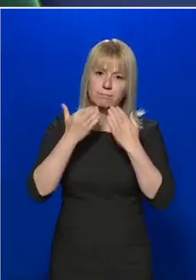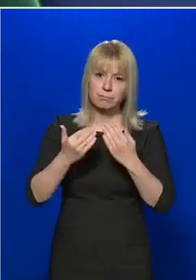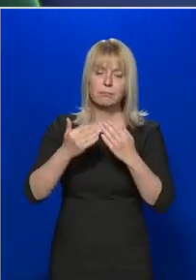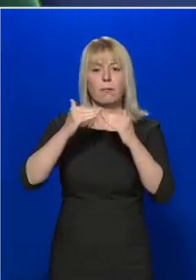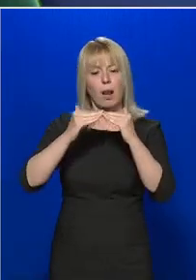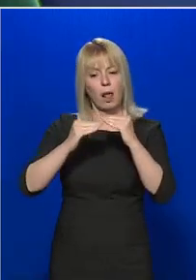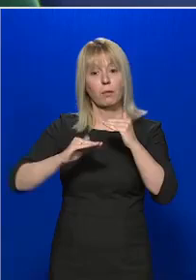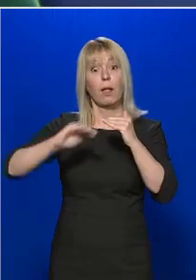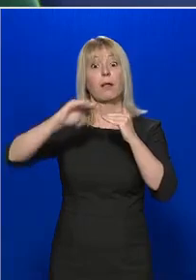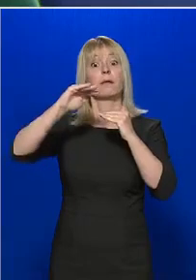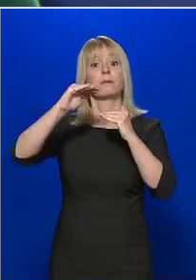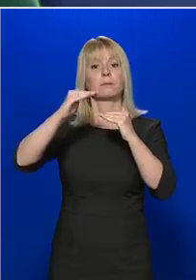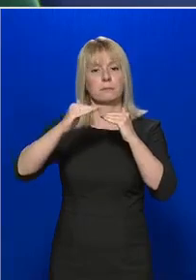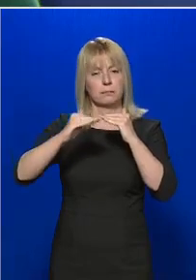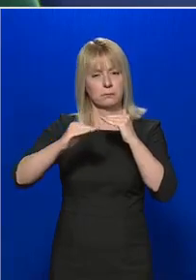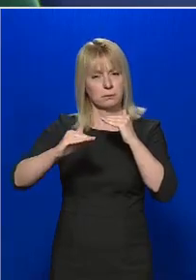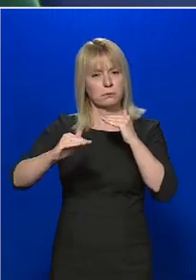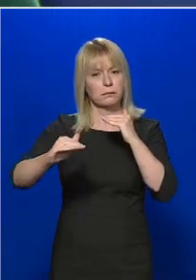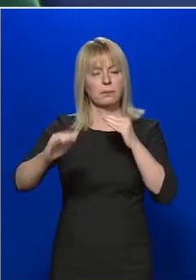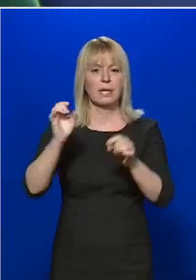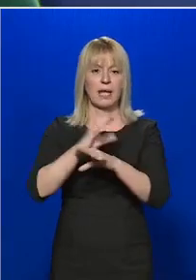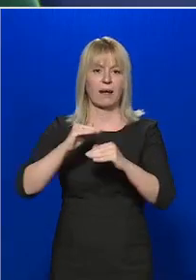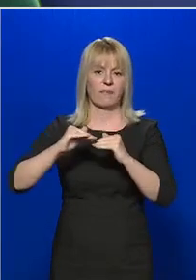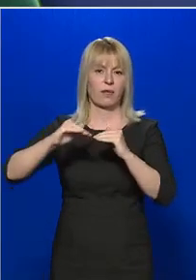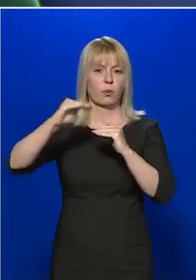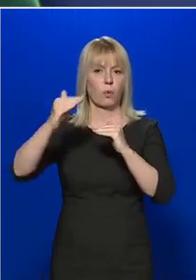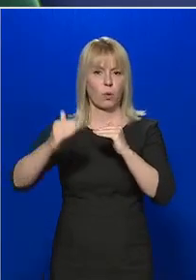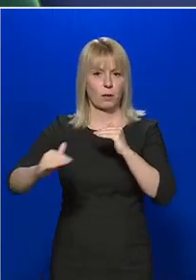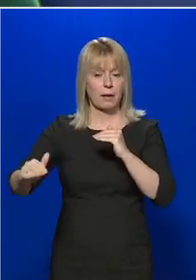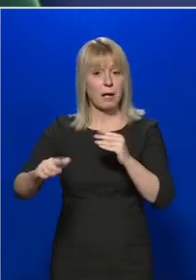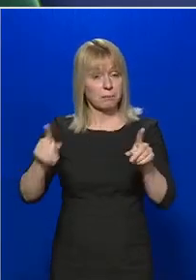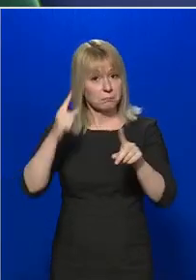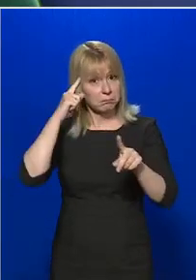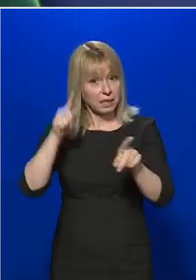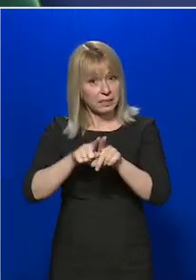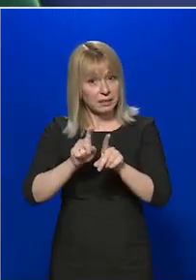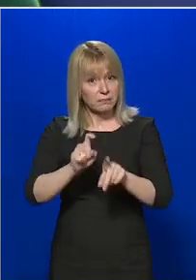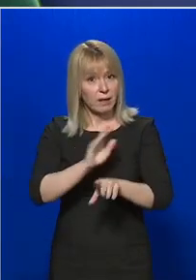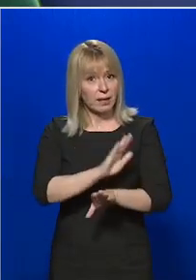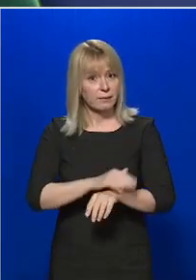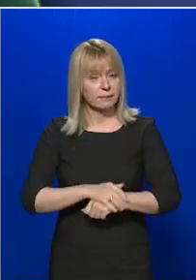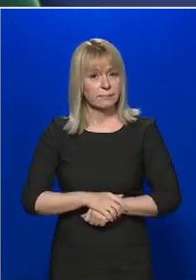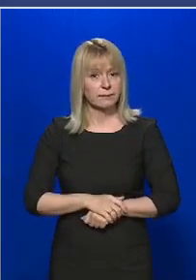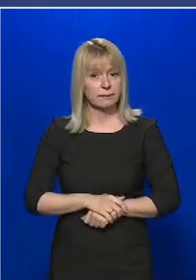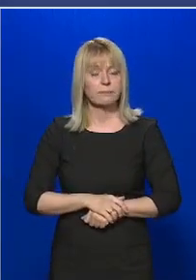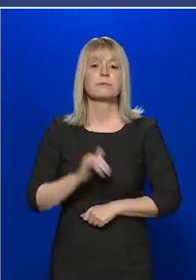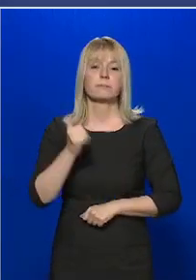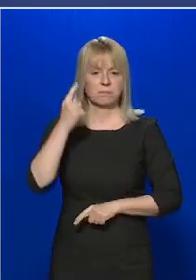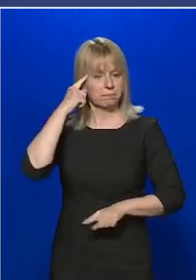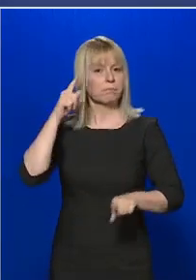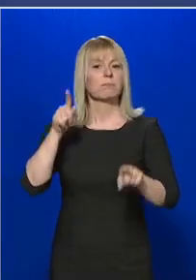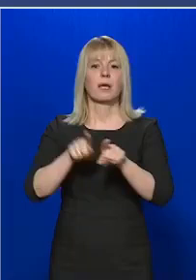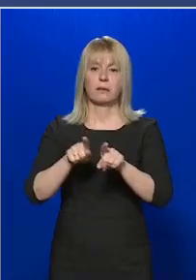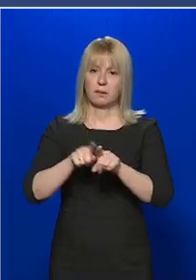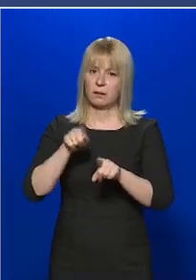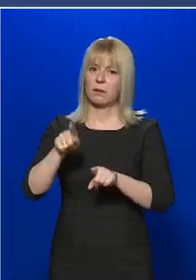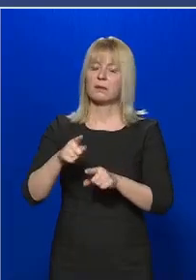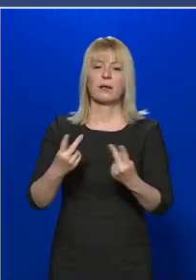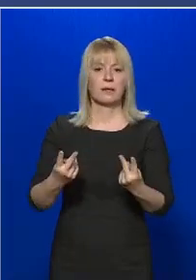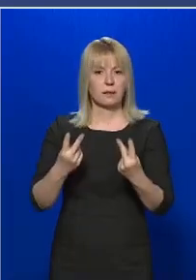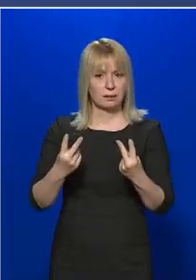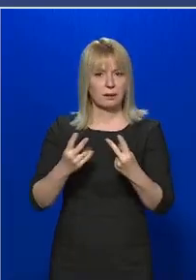járvány görbét. Az operatív törzs egyetérte ezzel az értékeléssel. Igen, egyetértünk ezzel az